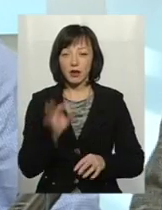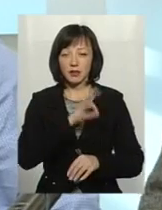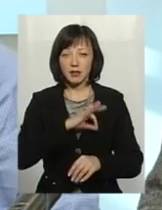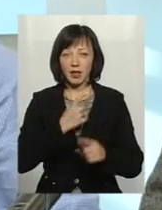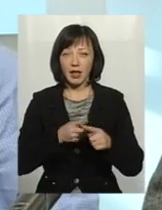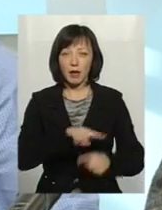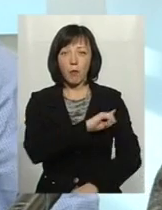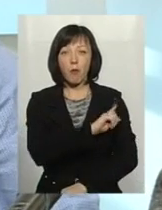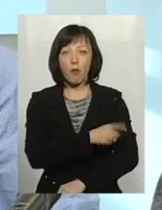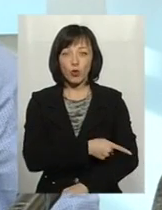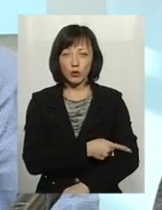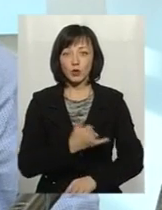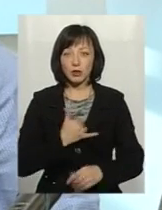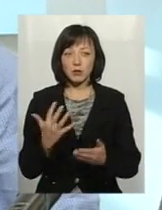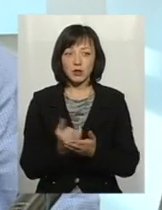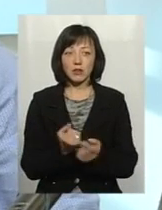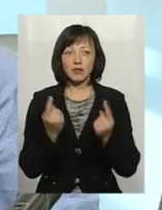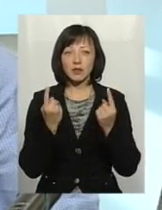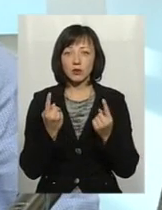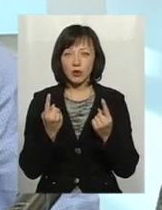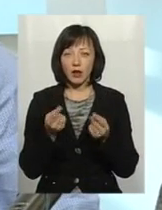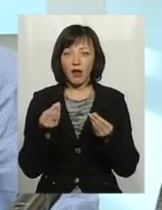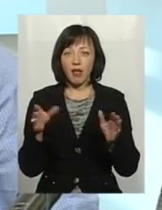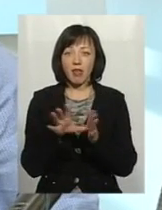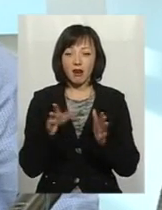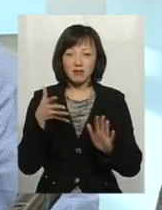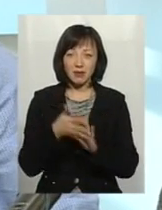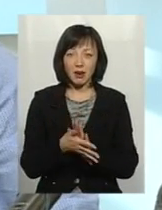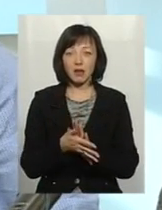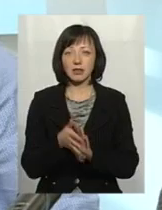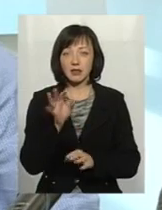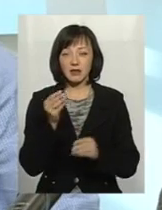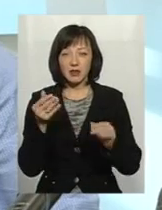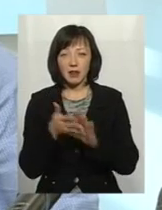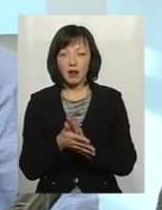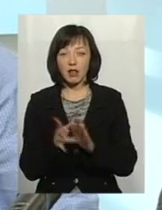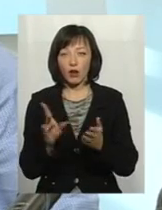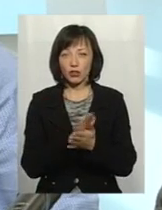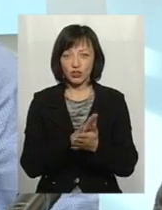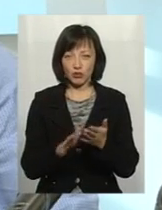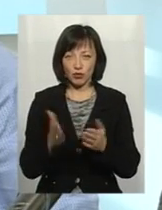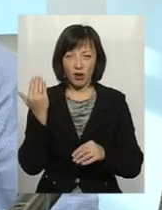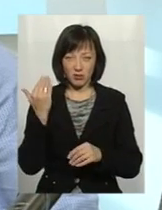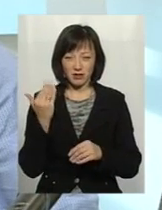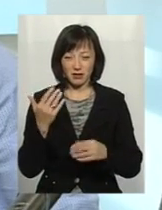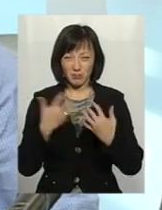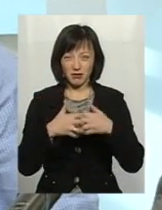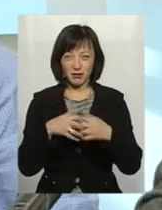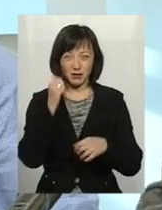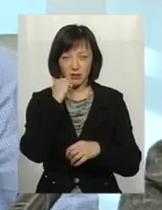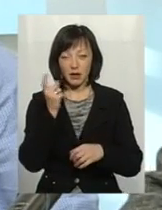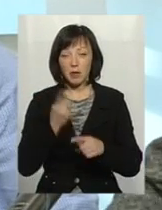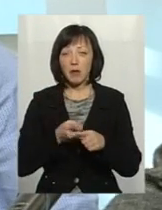мощності, поскольку у нас був получились высокі віддельні енергозатраты, експлуатційні затраты на очистку наших сток. Тому і